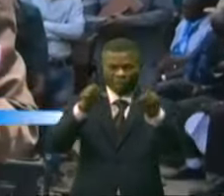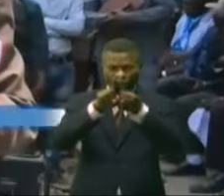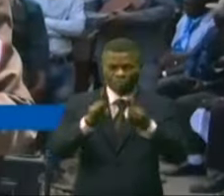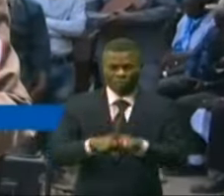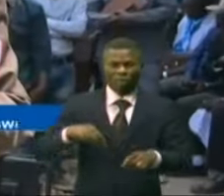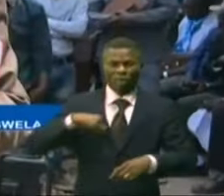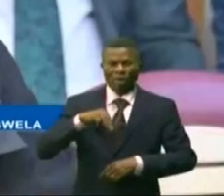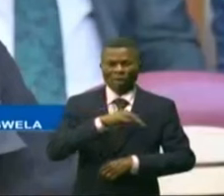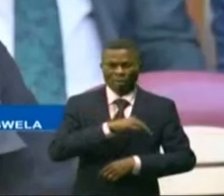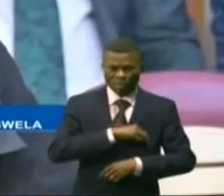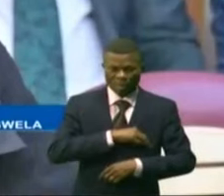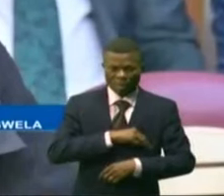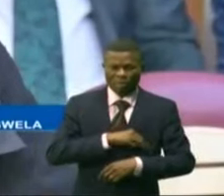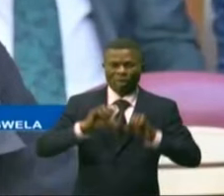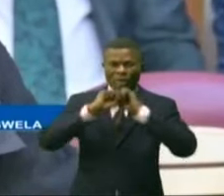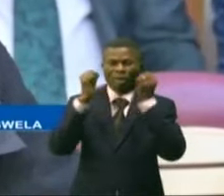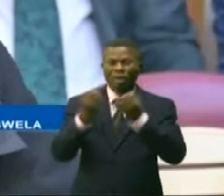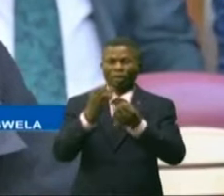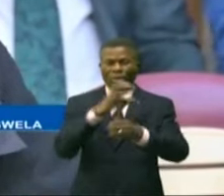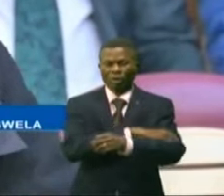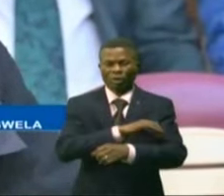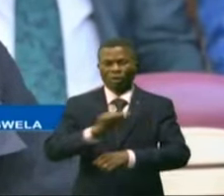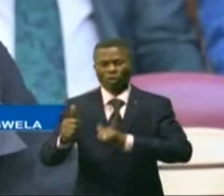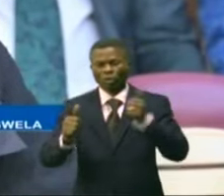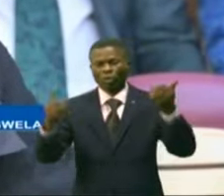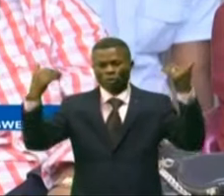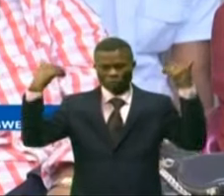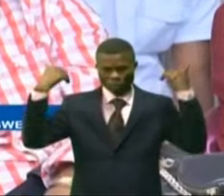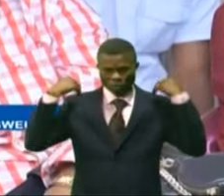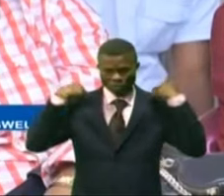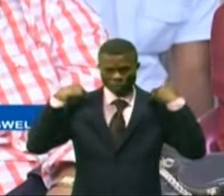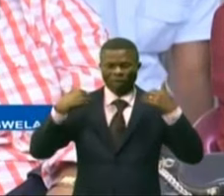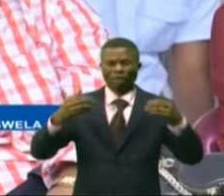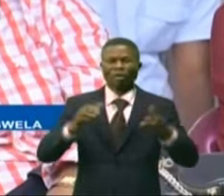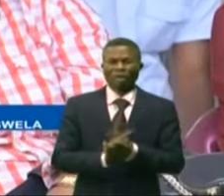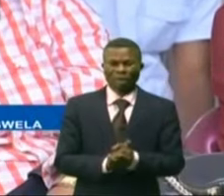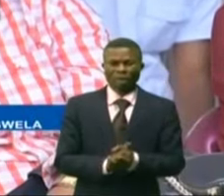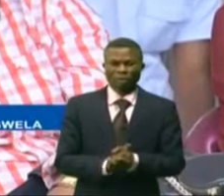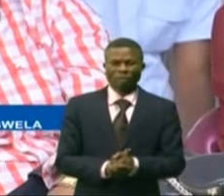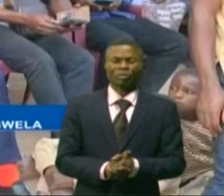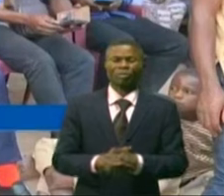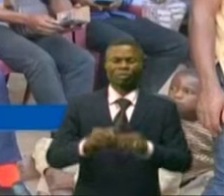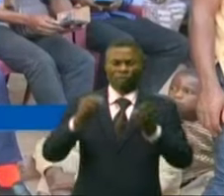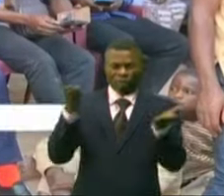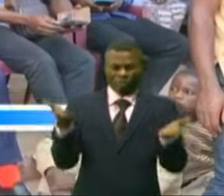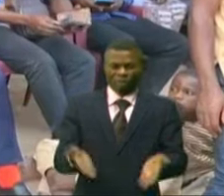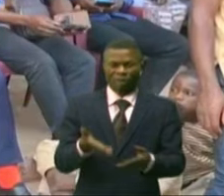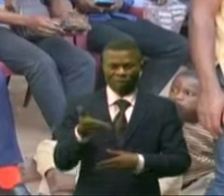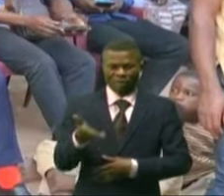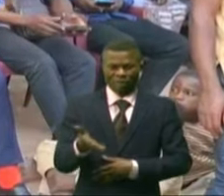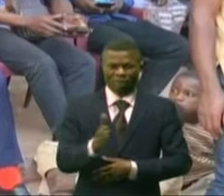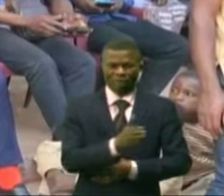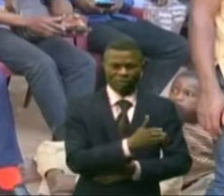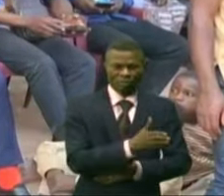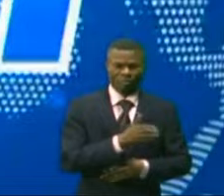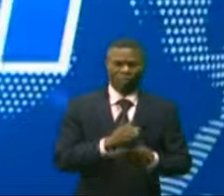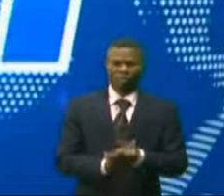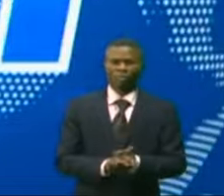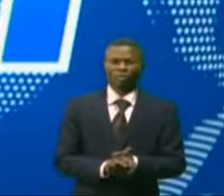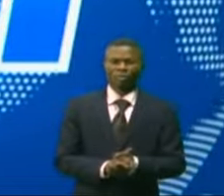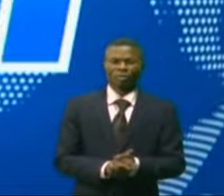le président de l'Assemblée provinciale et d'autres personnalités et cadres de l'ANCE en séjour à Kaziba.